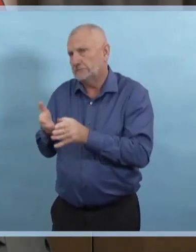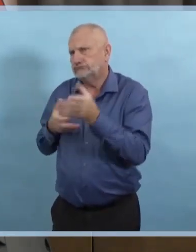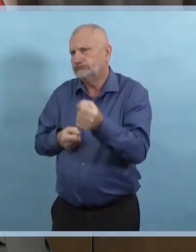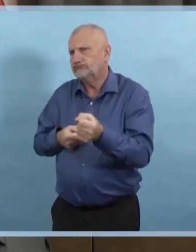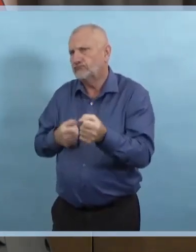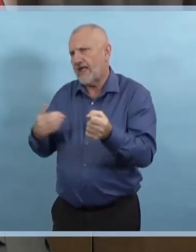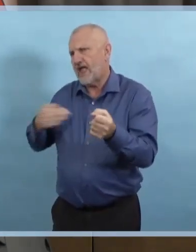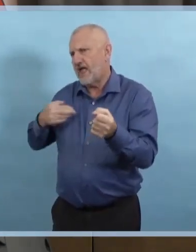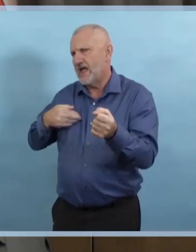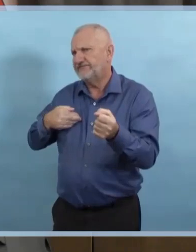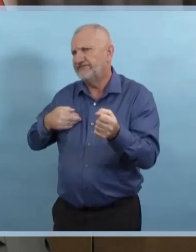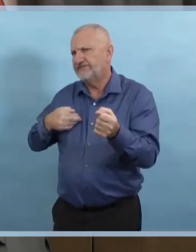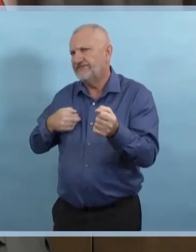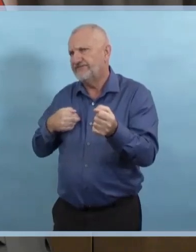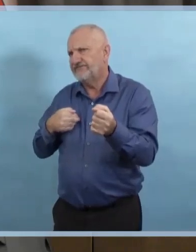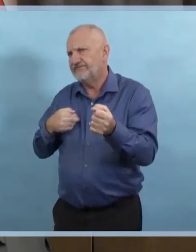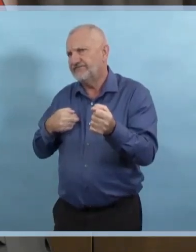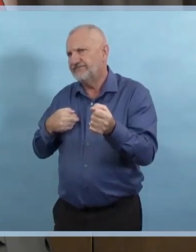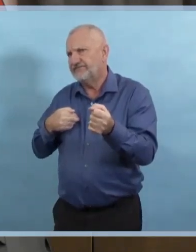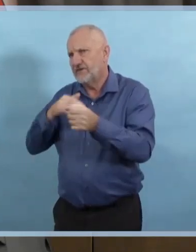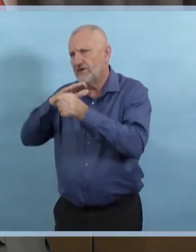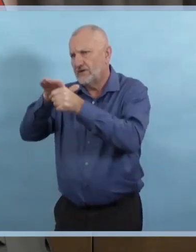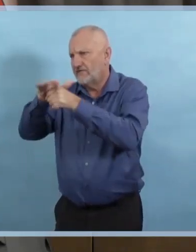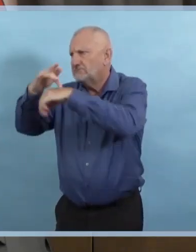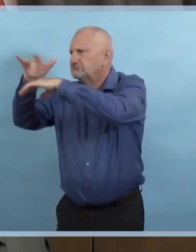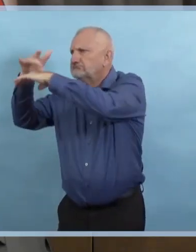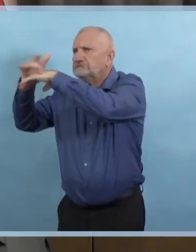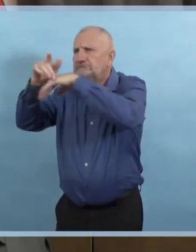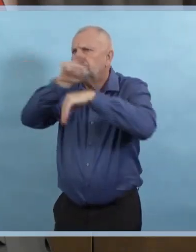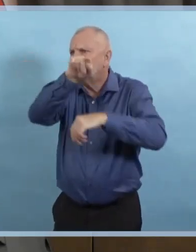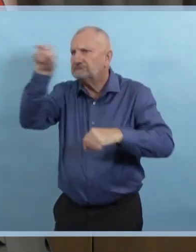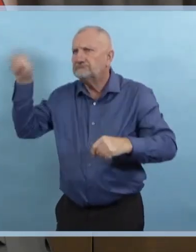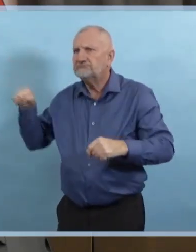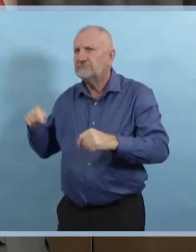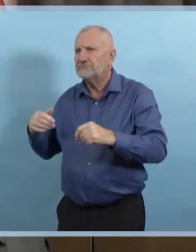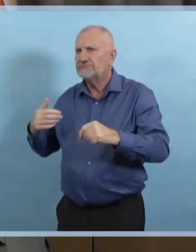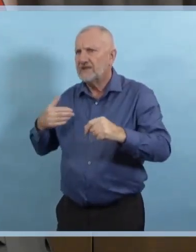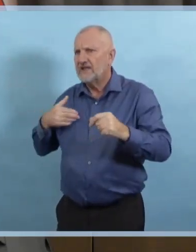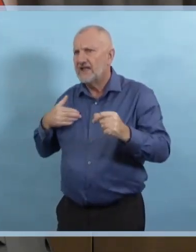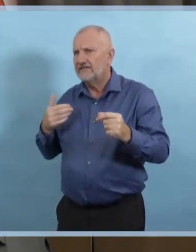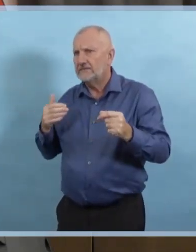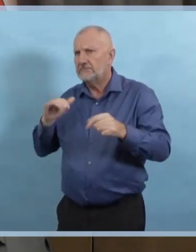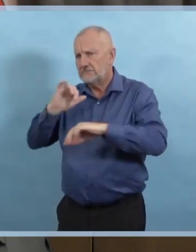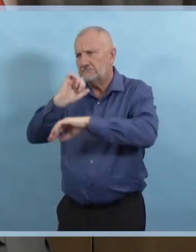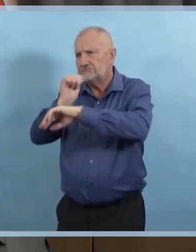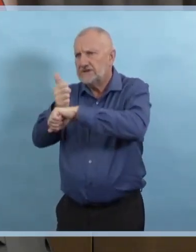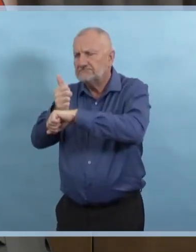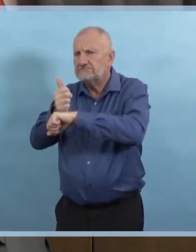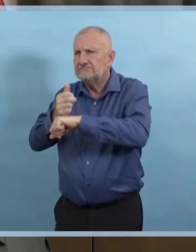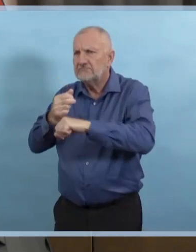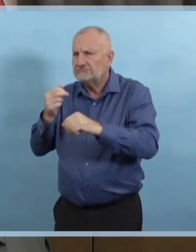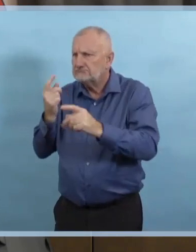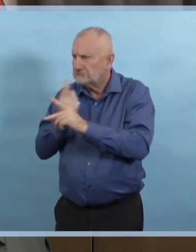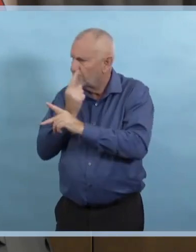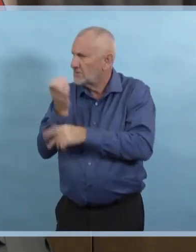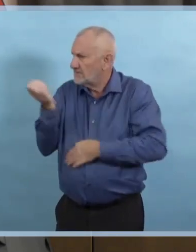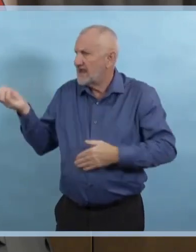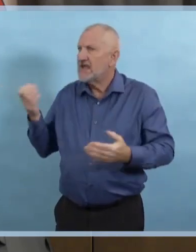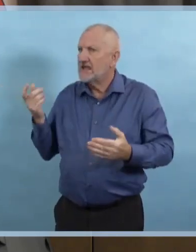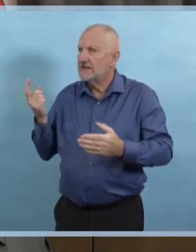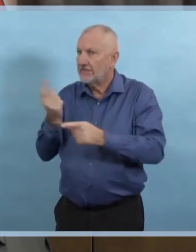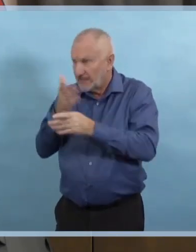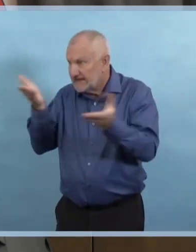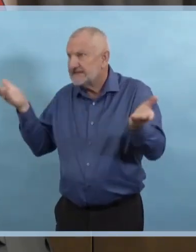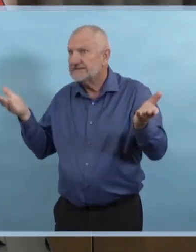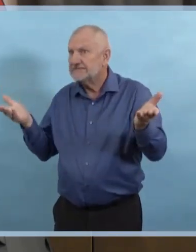les fournitures nécessaires s'il y a une grande augmentation. Notre inventaire d'équipement de protection individuelle est en bonne forme, les marchés